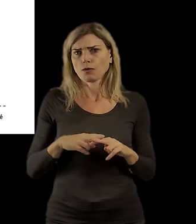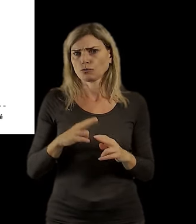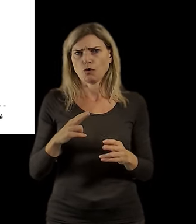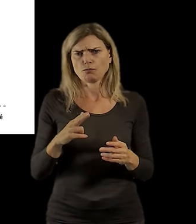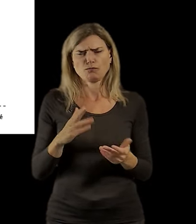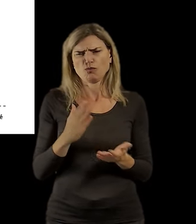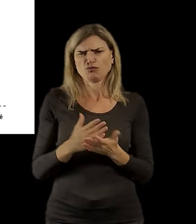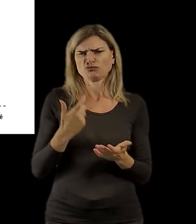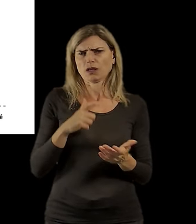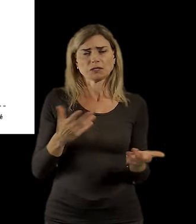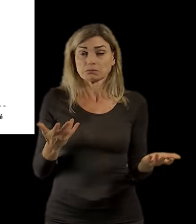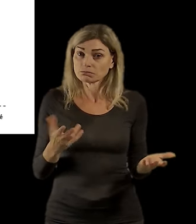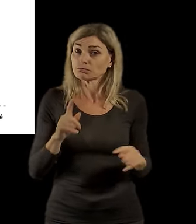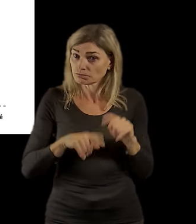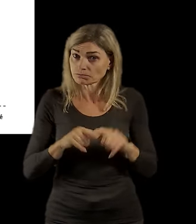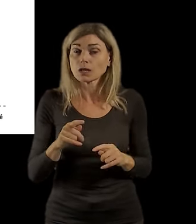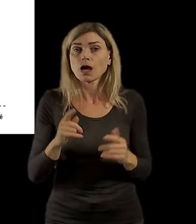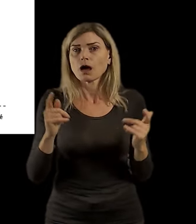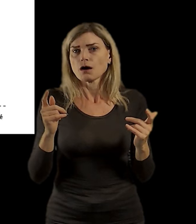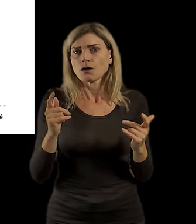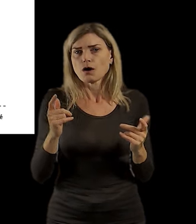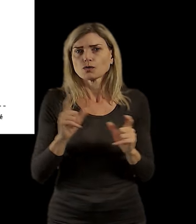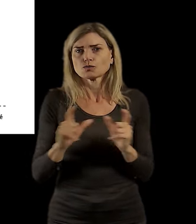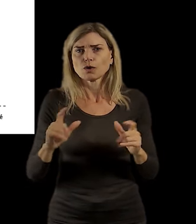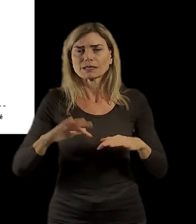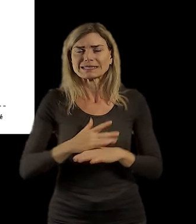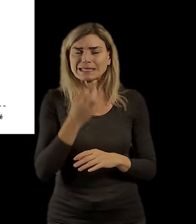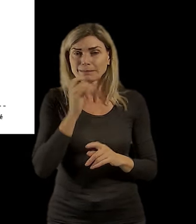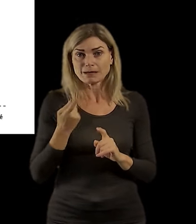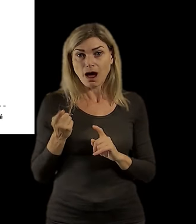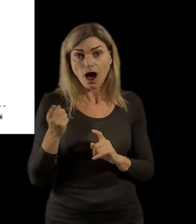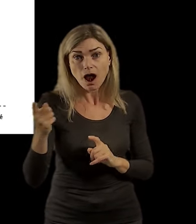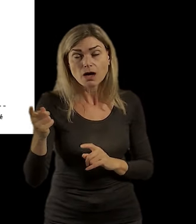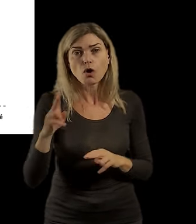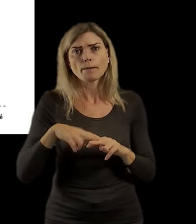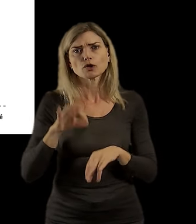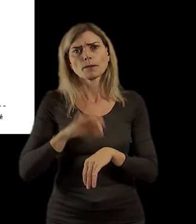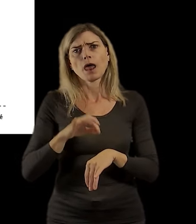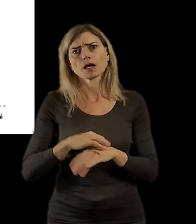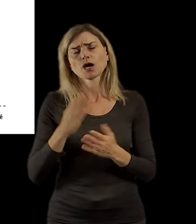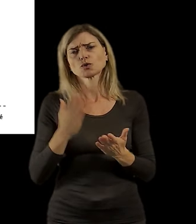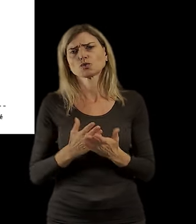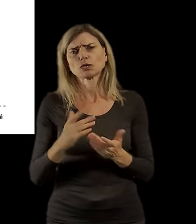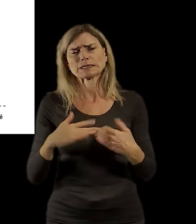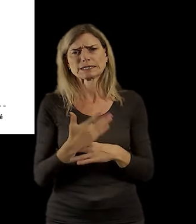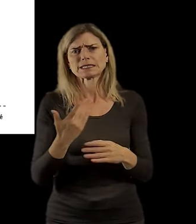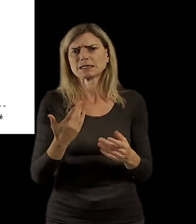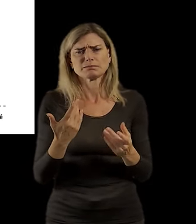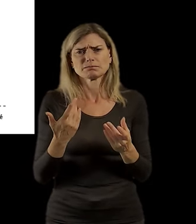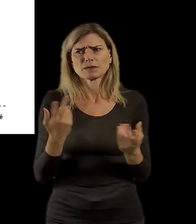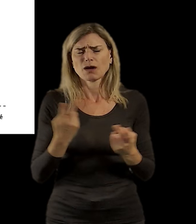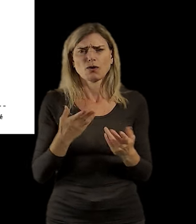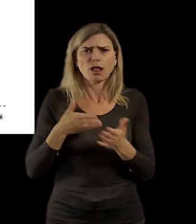blbé. Takže spíš se nějak jako klesá ten můj komfort toho se k těm lékařům dostat nebo k nějakým jiným službám.